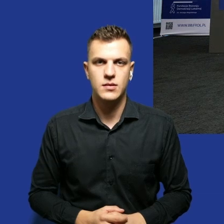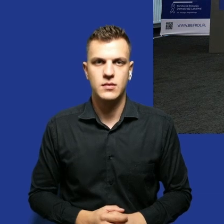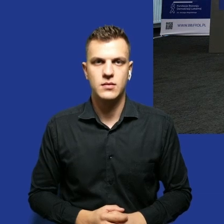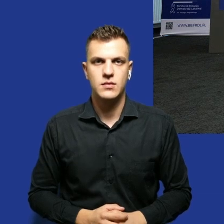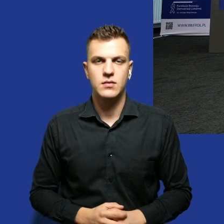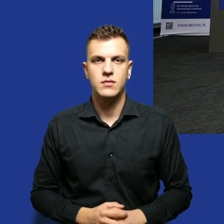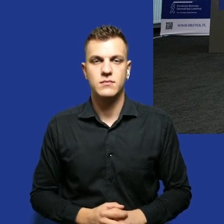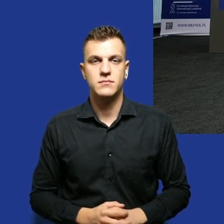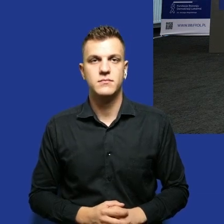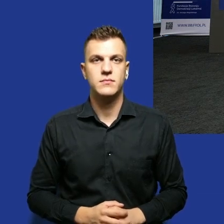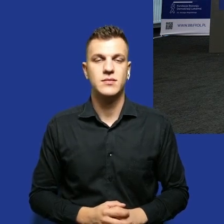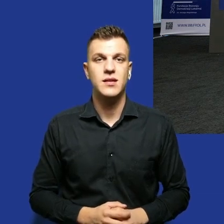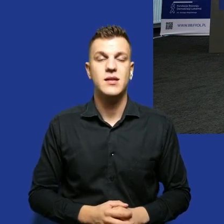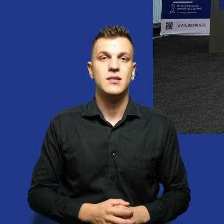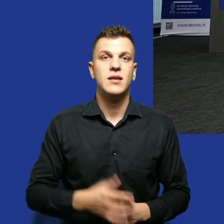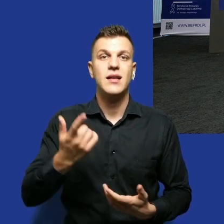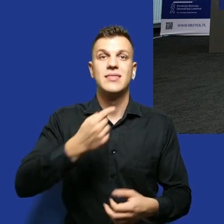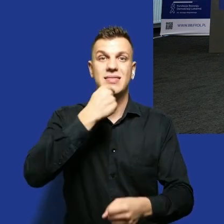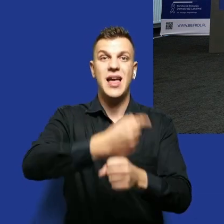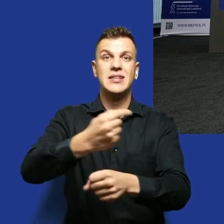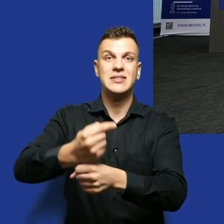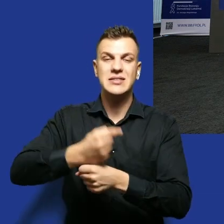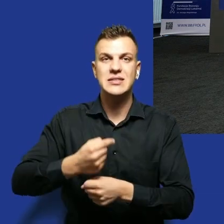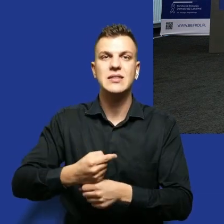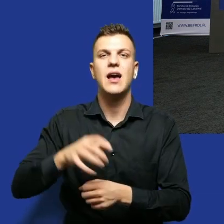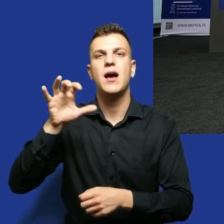decyzje środowiskowe w takim bardzo urzędniczym trybie